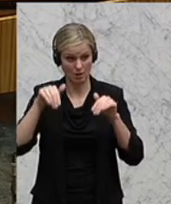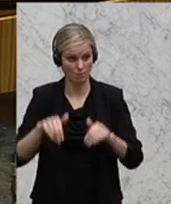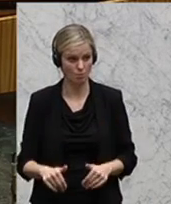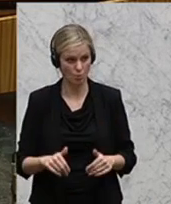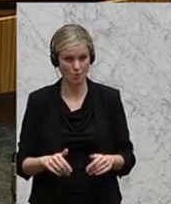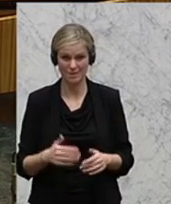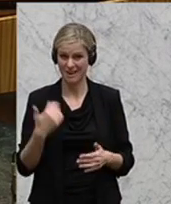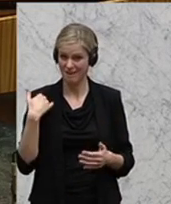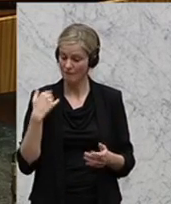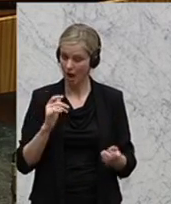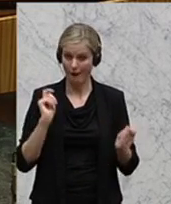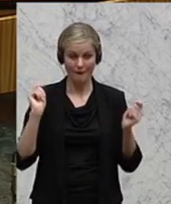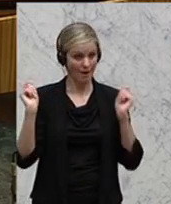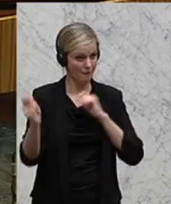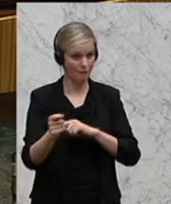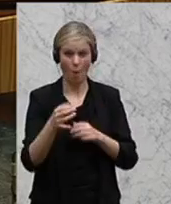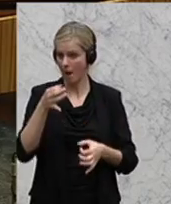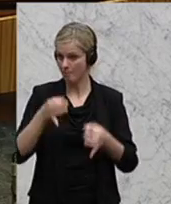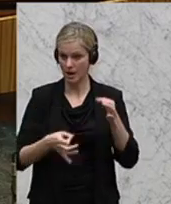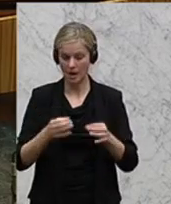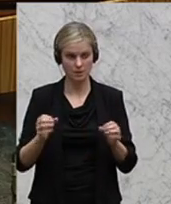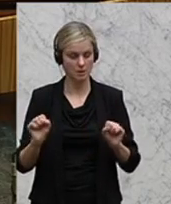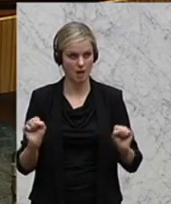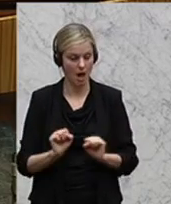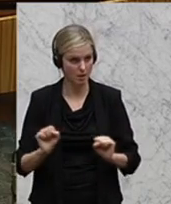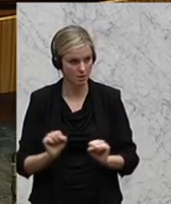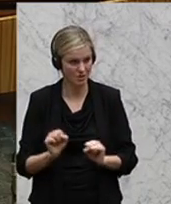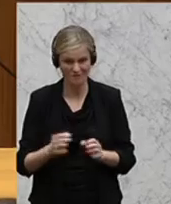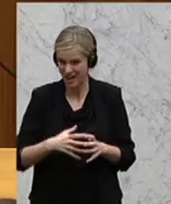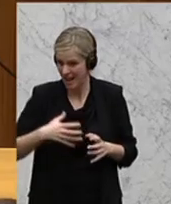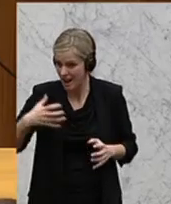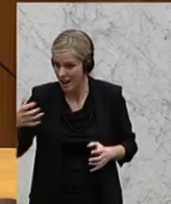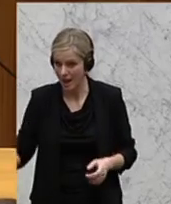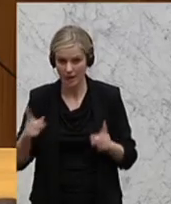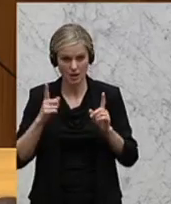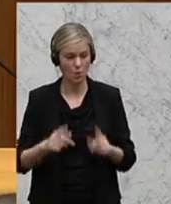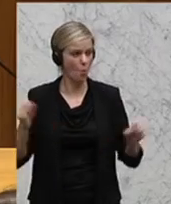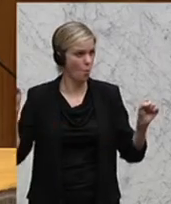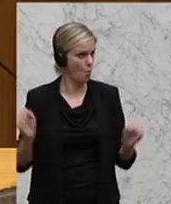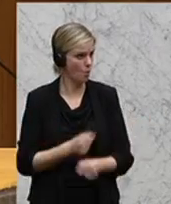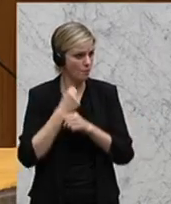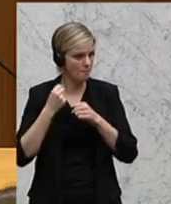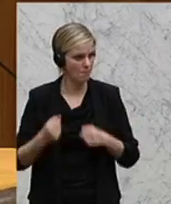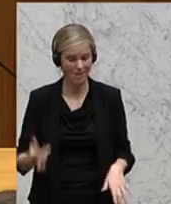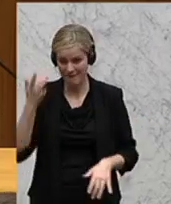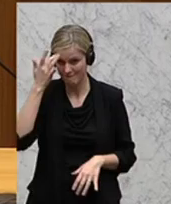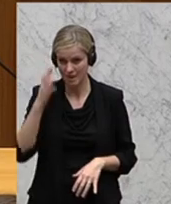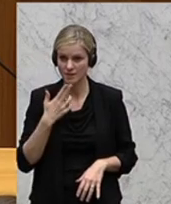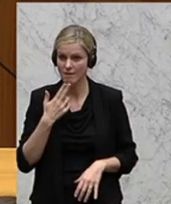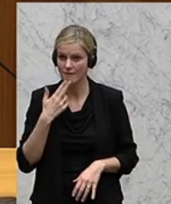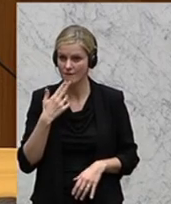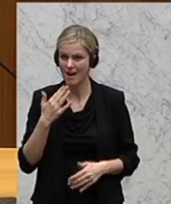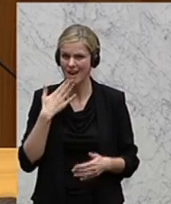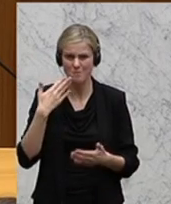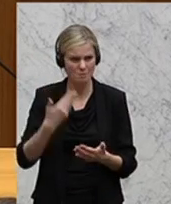Reformbilanz verlängern, verlängern, das geht doch nicht. Ich weiß nicht, wer Ihnen das empfohlen hat,